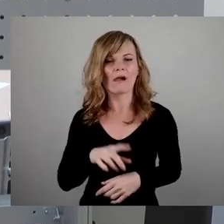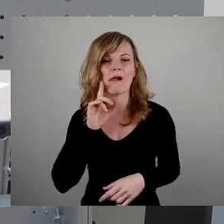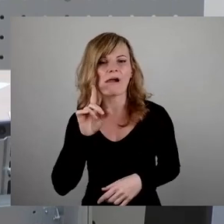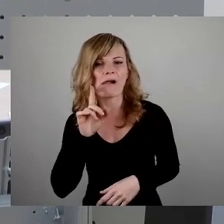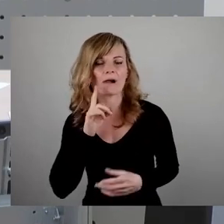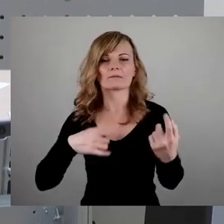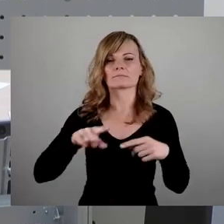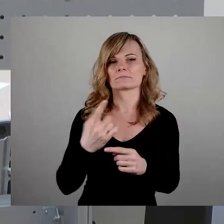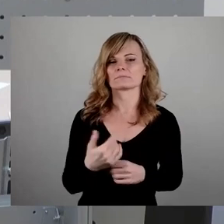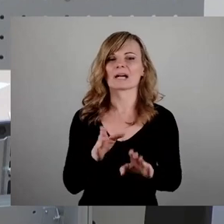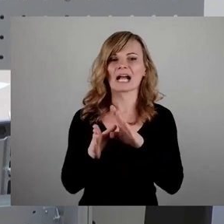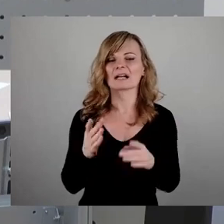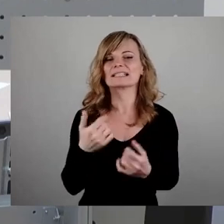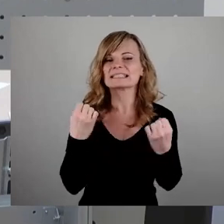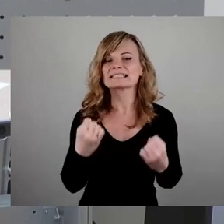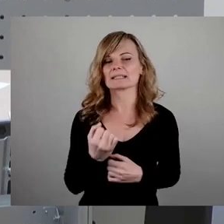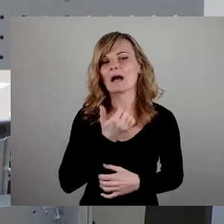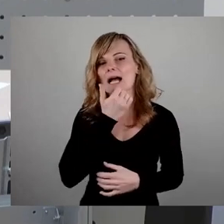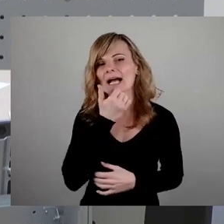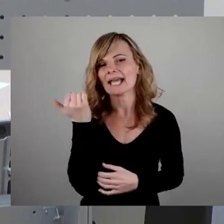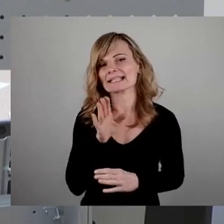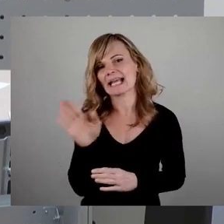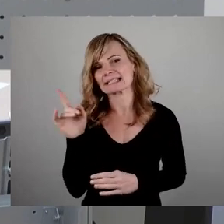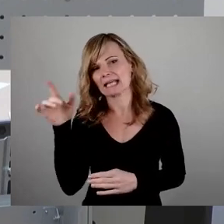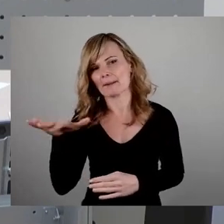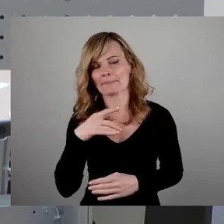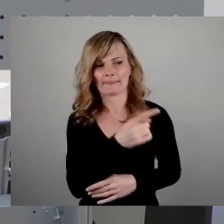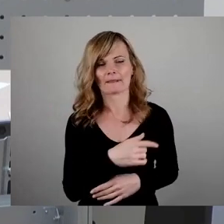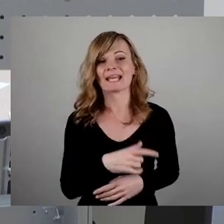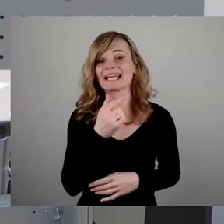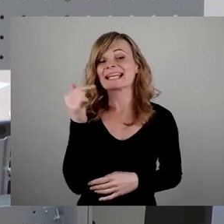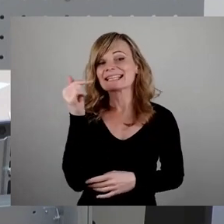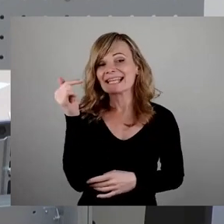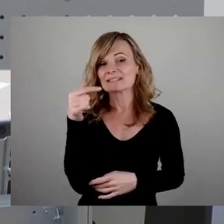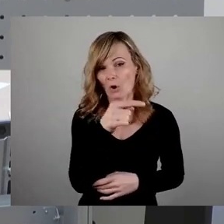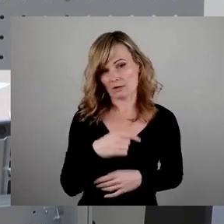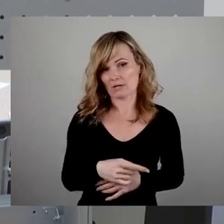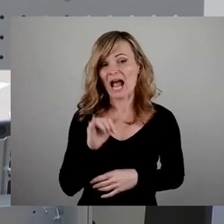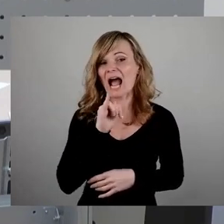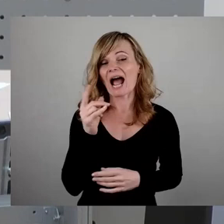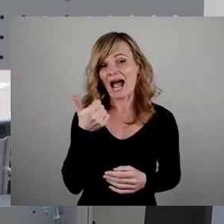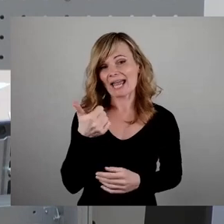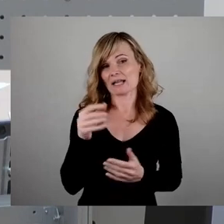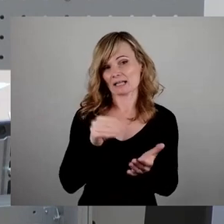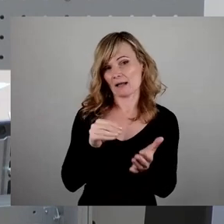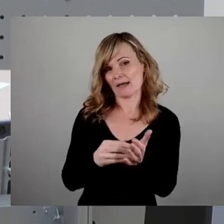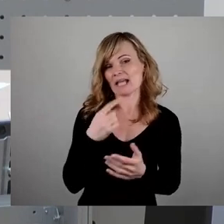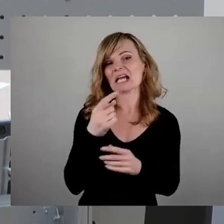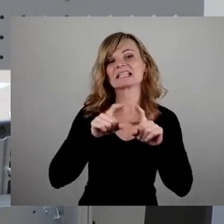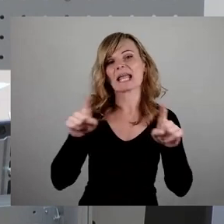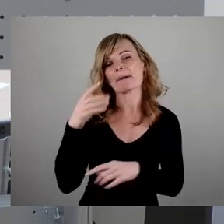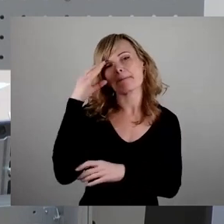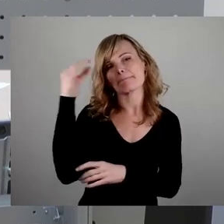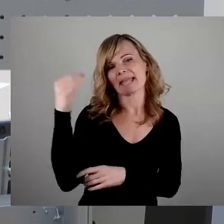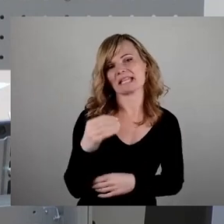Rechtsextremen. Und weil da einer bei Ihnen bei TikTok ja immer herumläuft und etwas zur Männlichkeit sagt, hier einmal meine